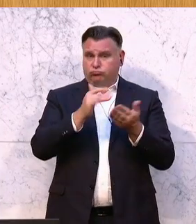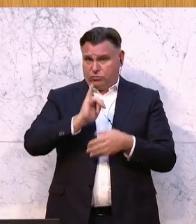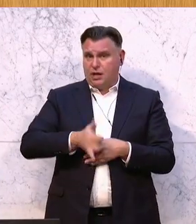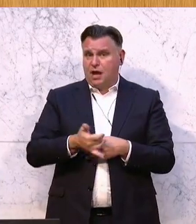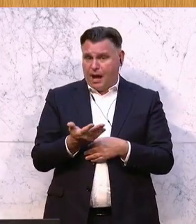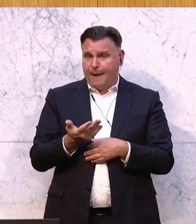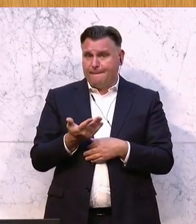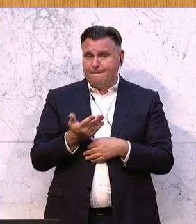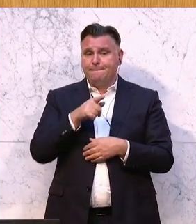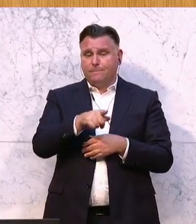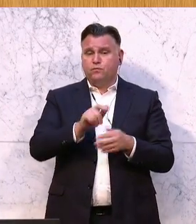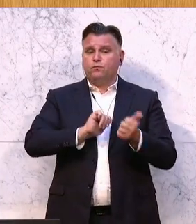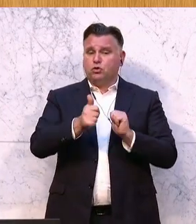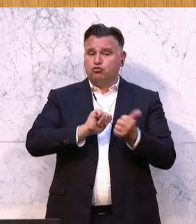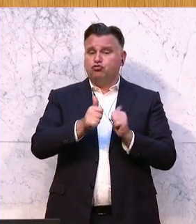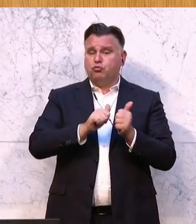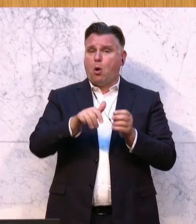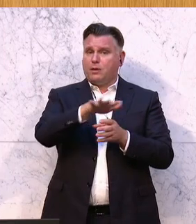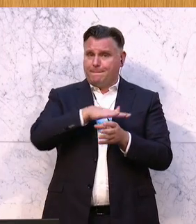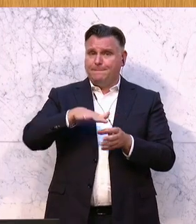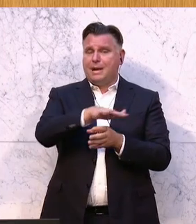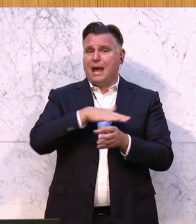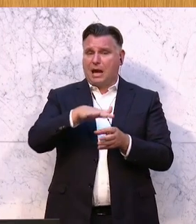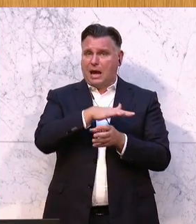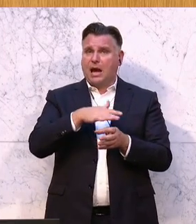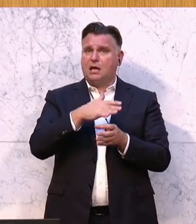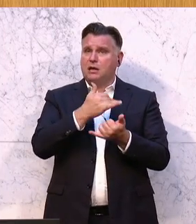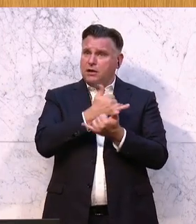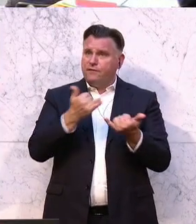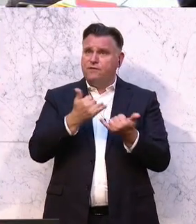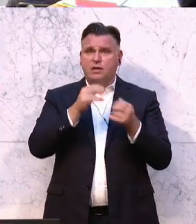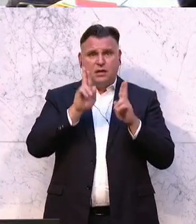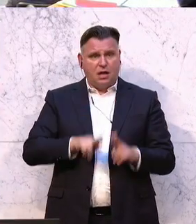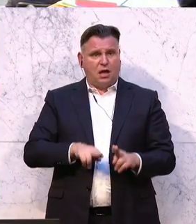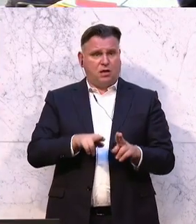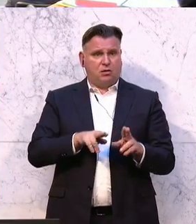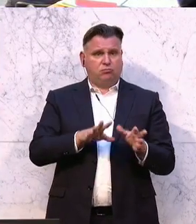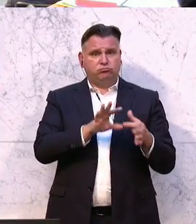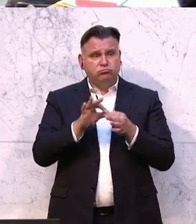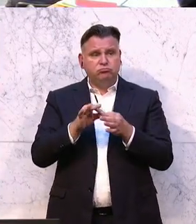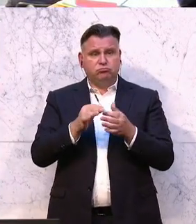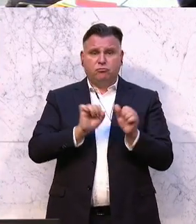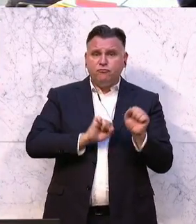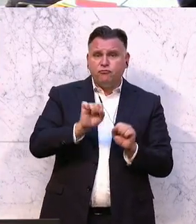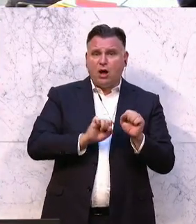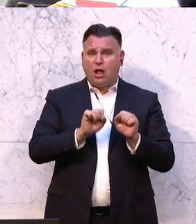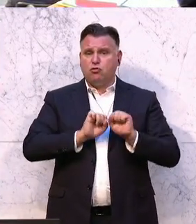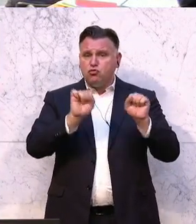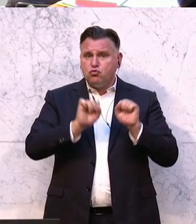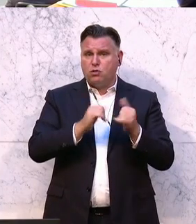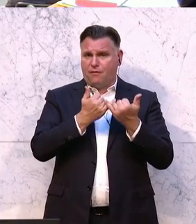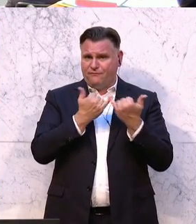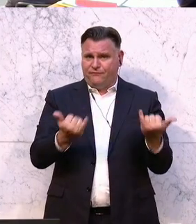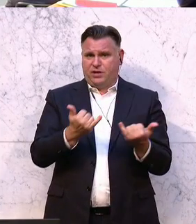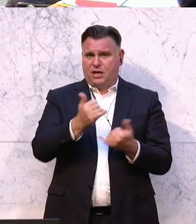diejenige, derjenige Bereich, der das Know-how zur Verfügung stellt und der die Connections zur Verfügung stellt, um die